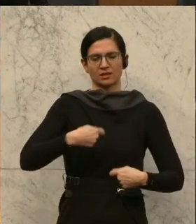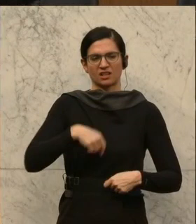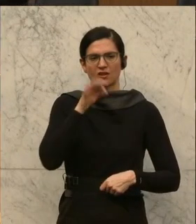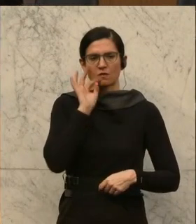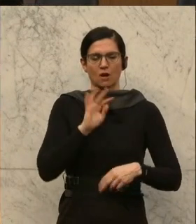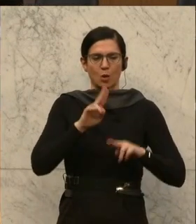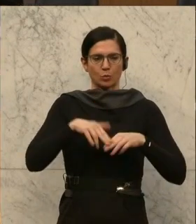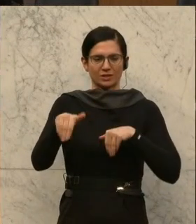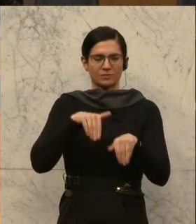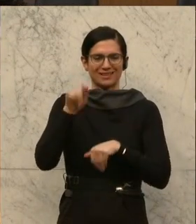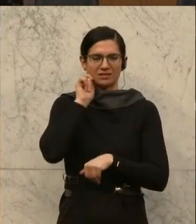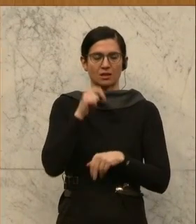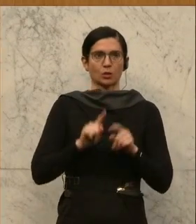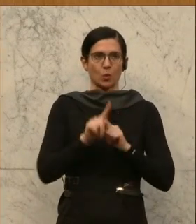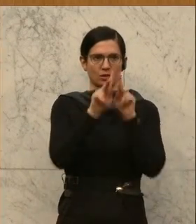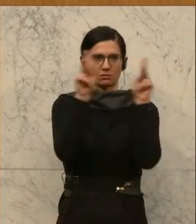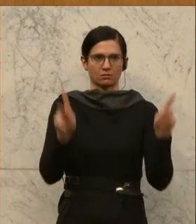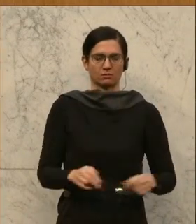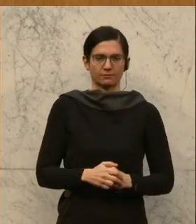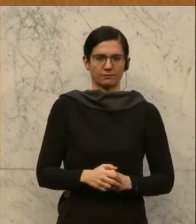-Radiosymphonieorchester droht aus Spargründen das Aus.